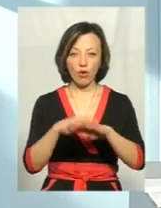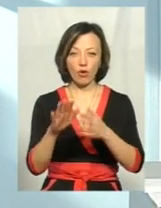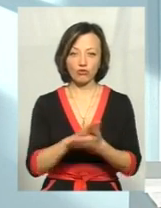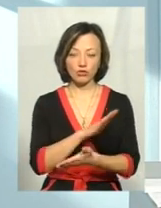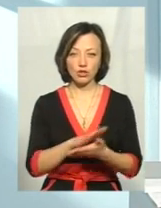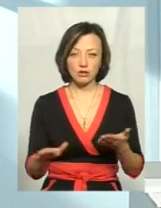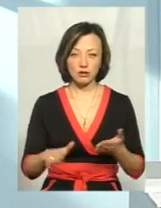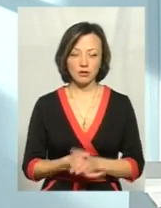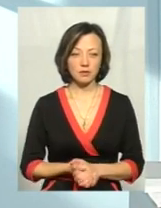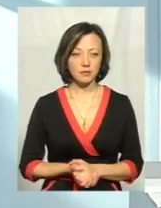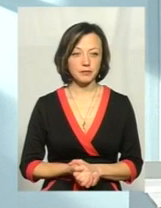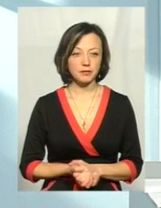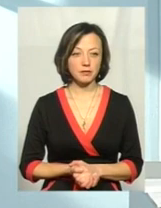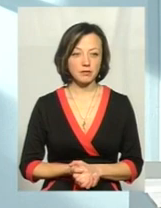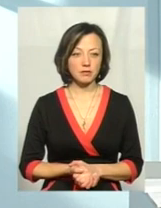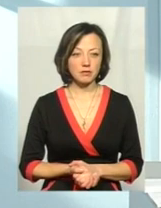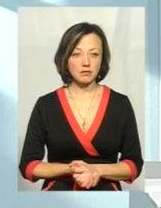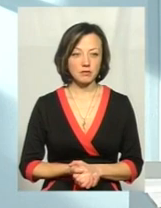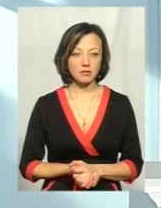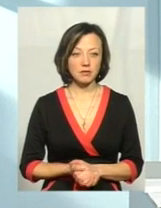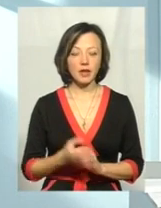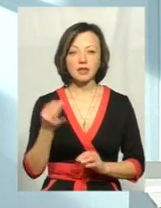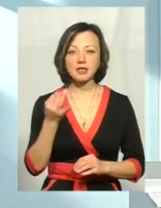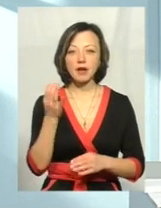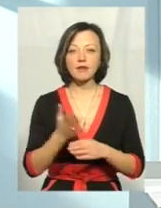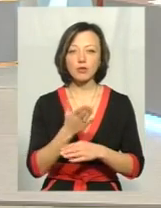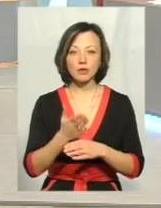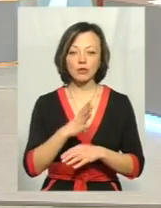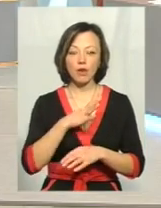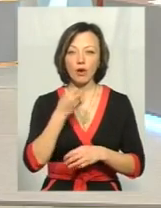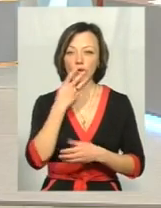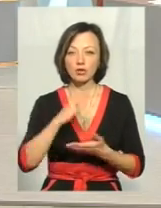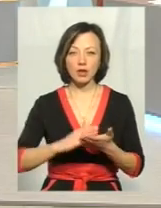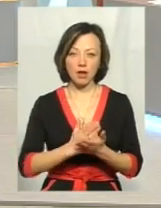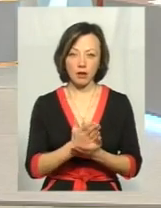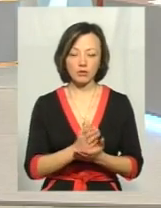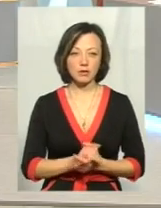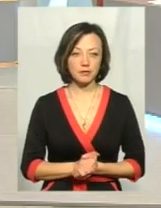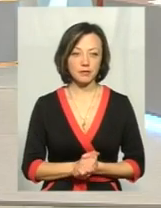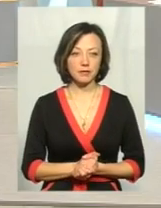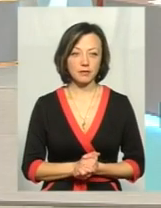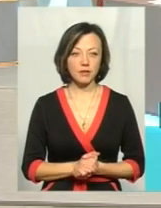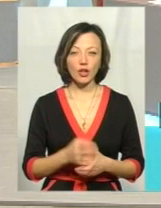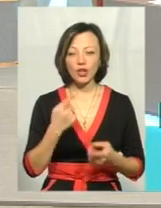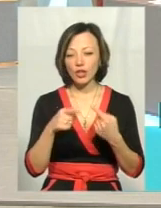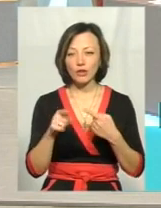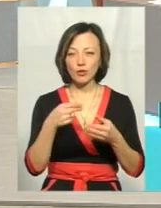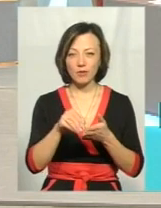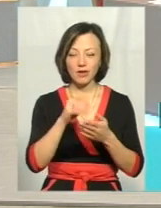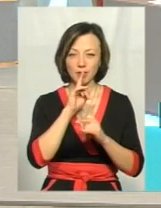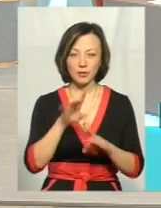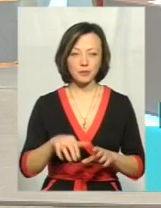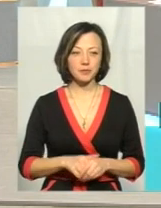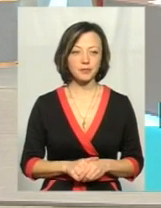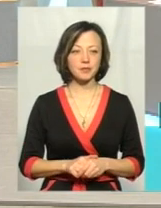зацікавлений виробник в тому, що вона була хорошої якості, що вона довше стояла. Інакше в нього її купляти не буду. Я